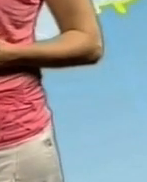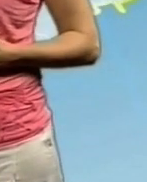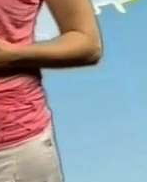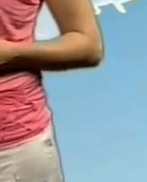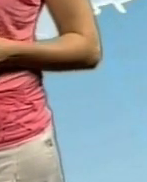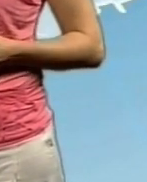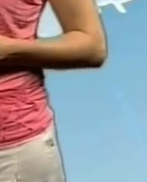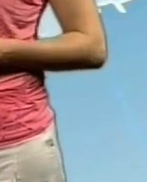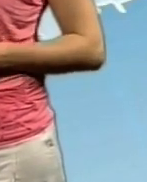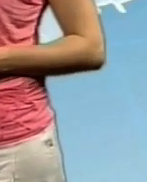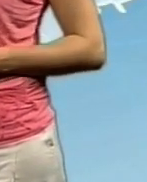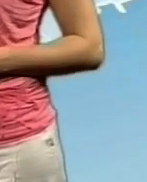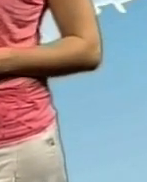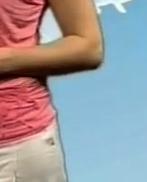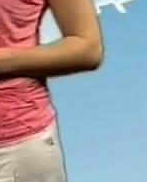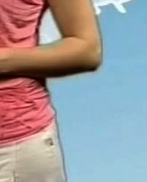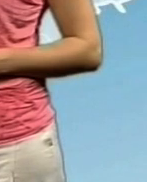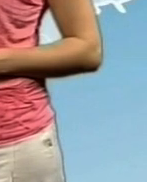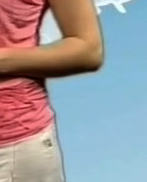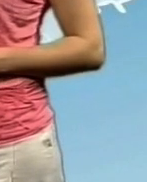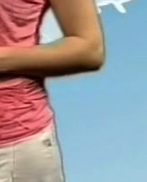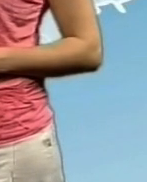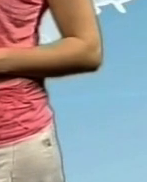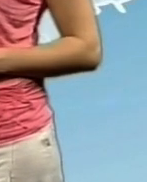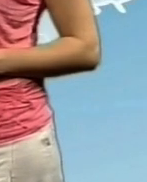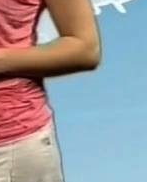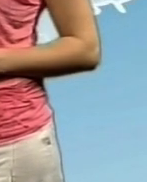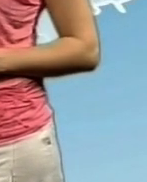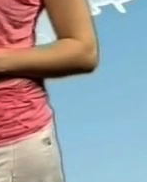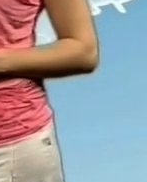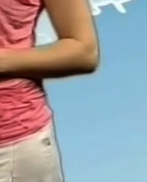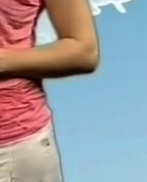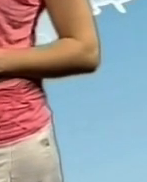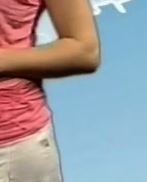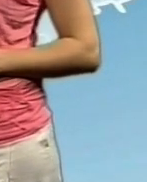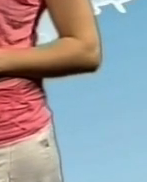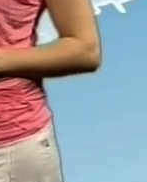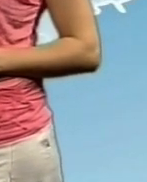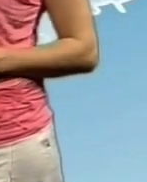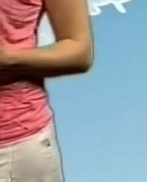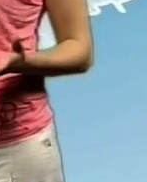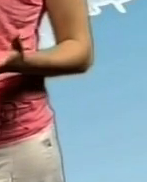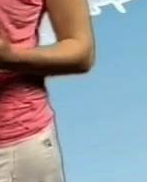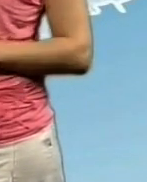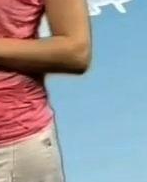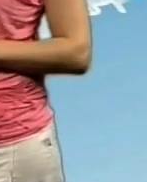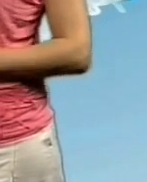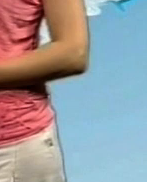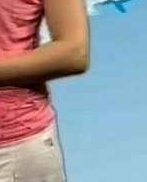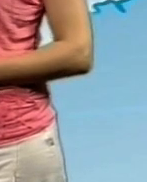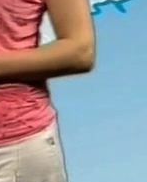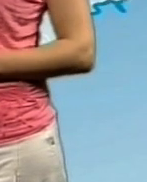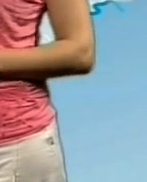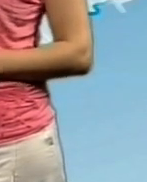можливі пориви до 24 метрів за секунду. Не дивлячись на прогнозовані опади, температурні показники знизяться лише